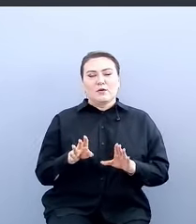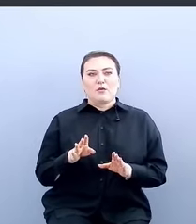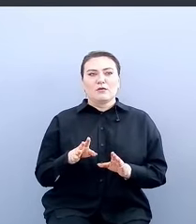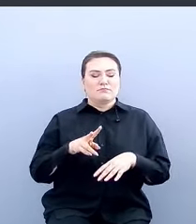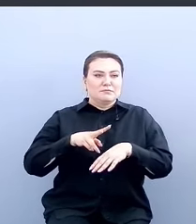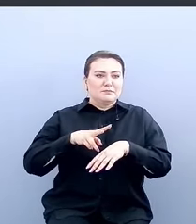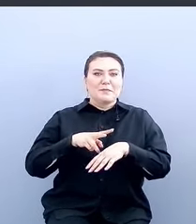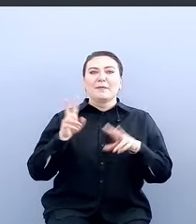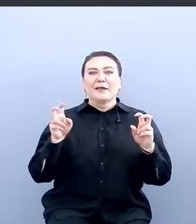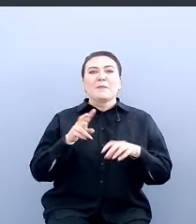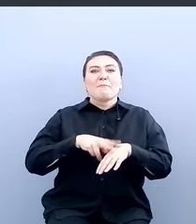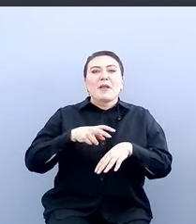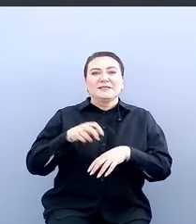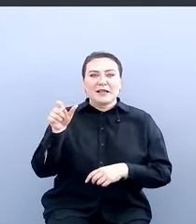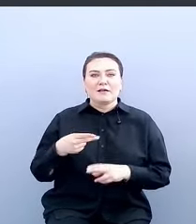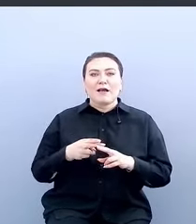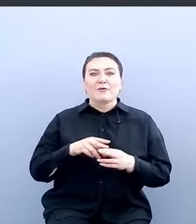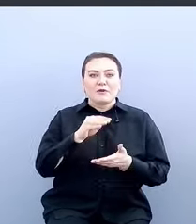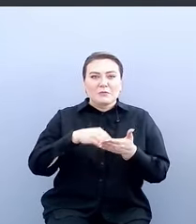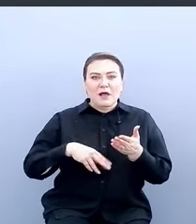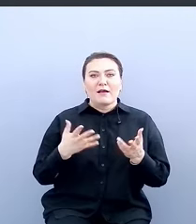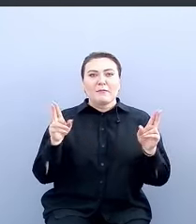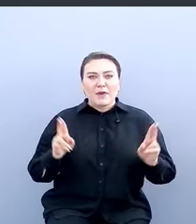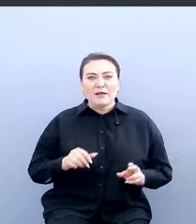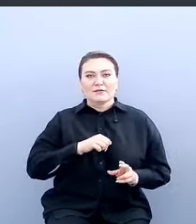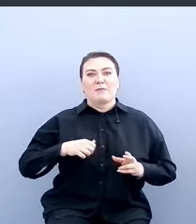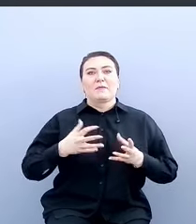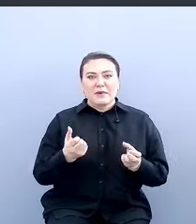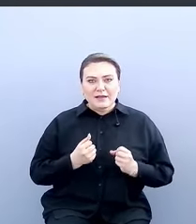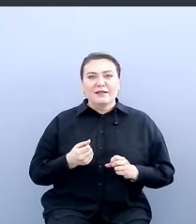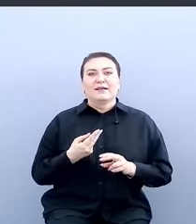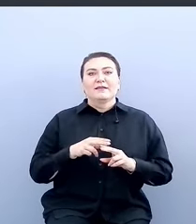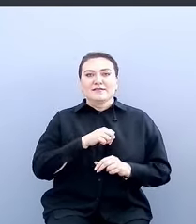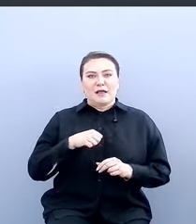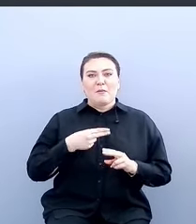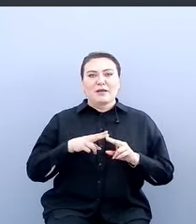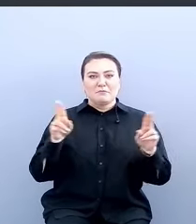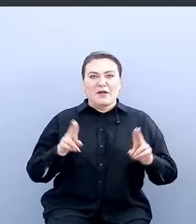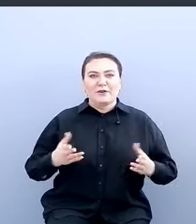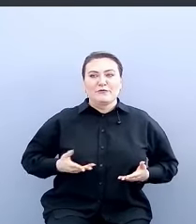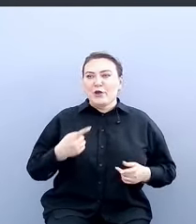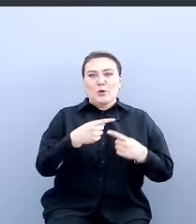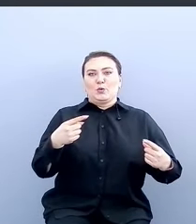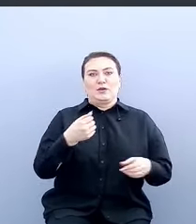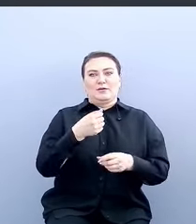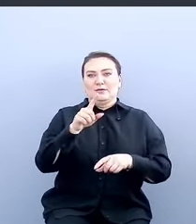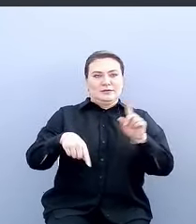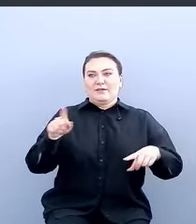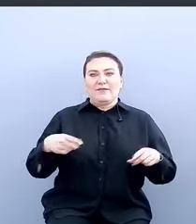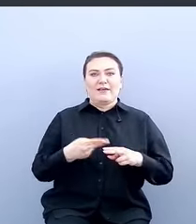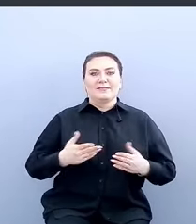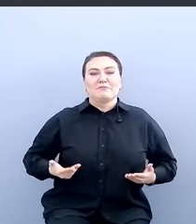такой полицейский, который вот там написал какие-то правила, сам их принял, сам по ним живёт и других заставляет. И